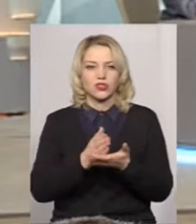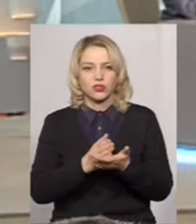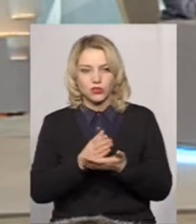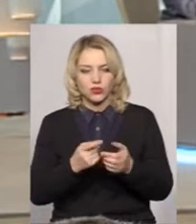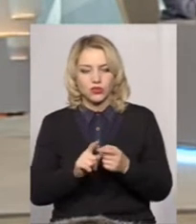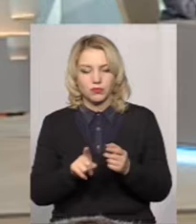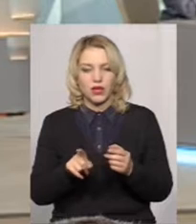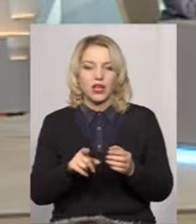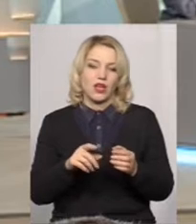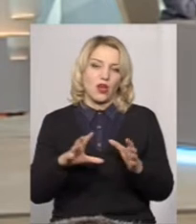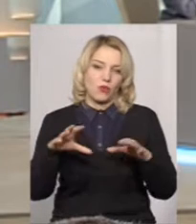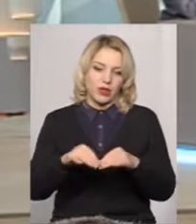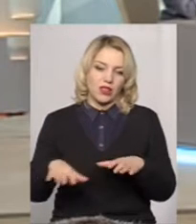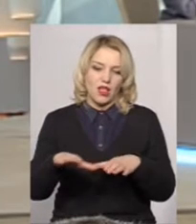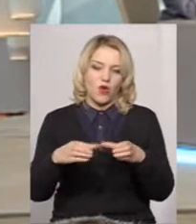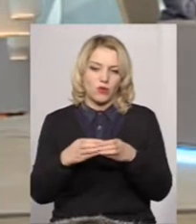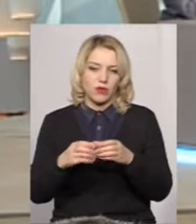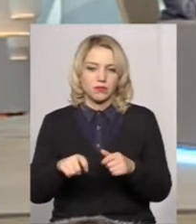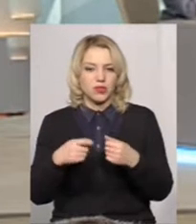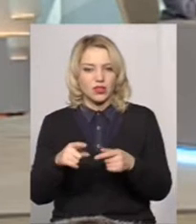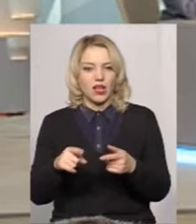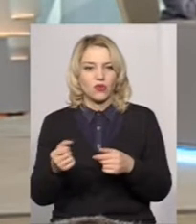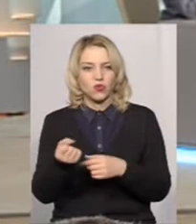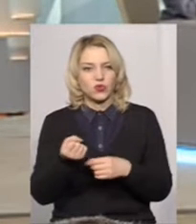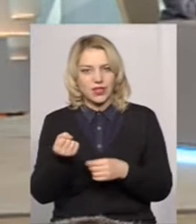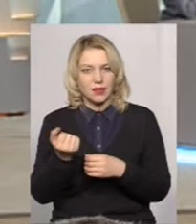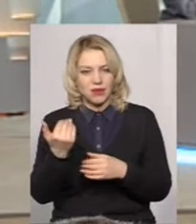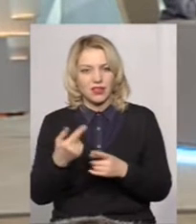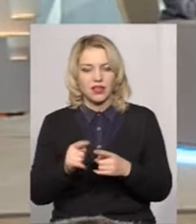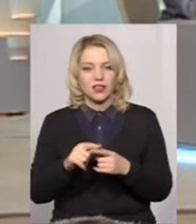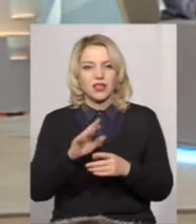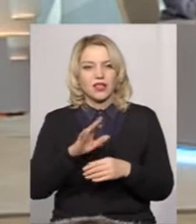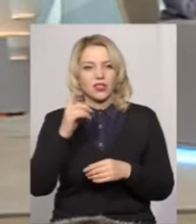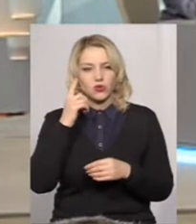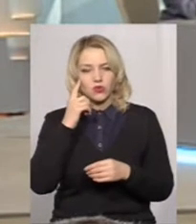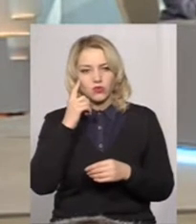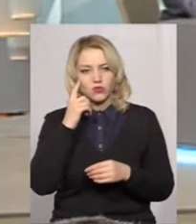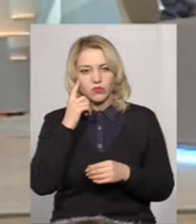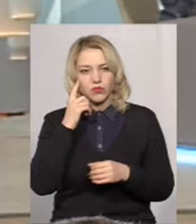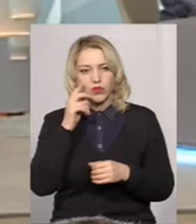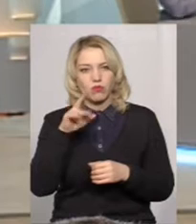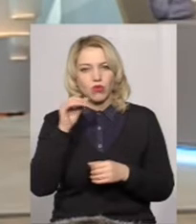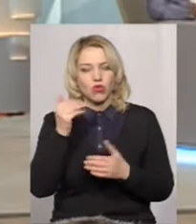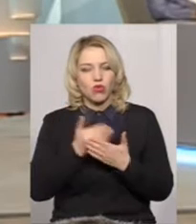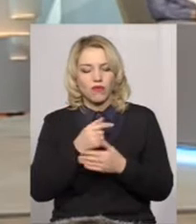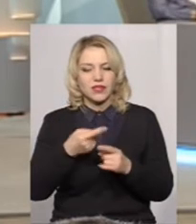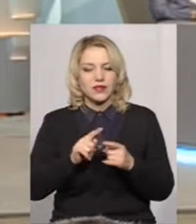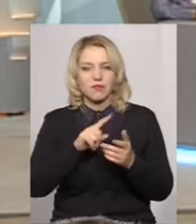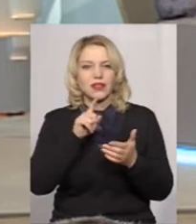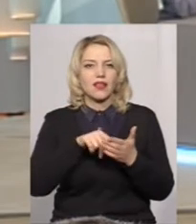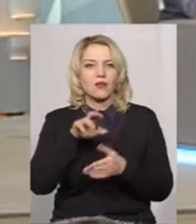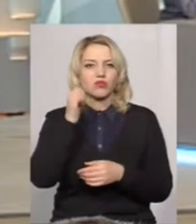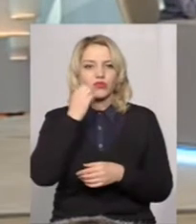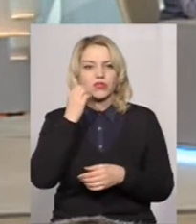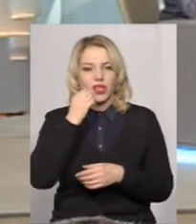об'єднані громади кладуть собі на баланс, передають на утримання комунальних служб. Я не думаю, що тут іменно по нових. Тут питання. Ні, це я зрозумію. каже план